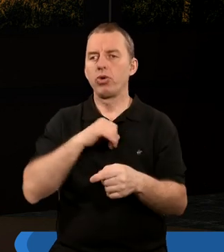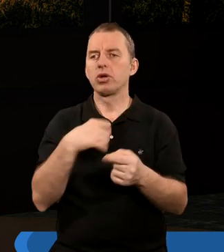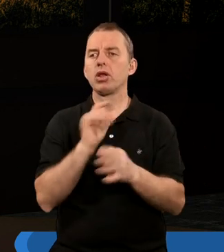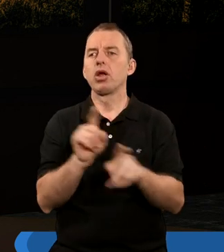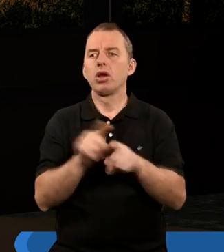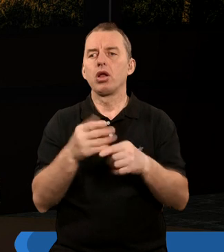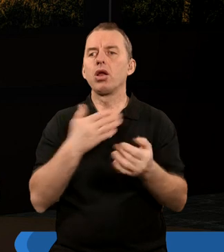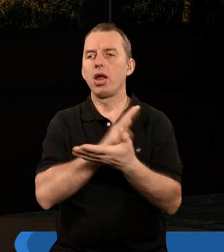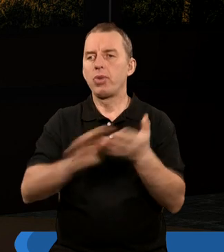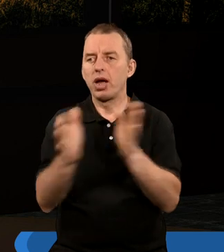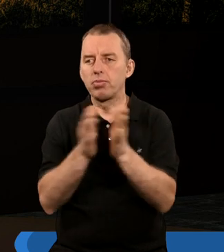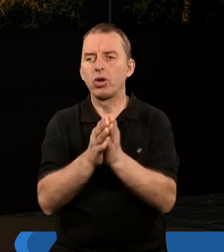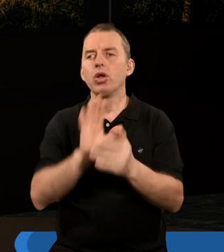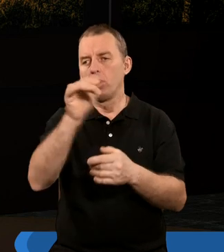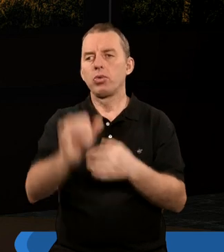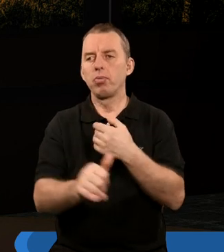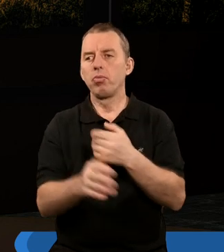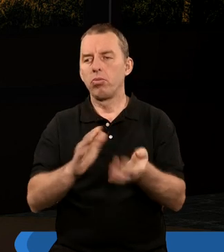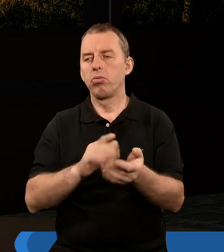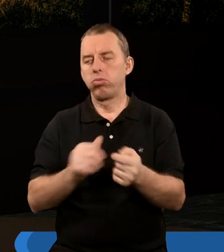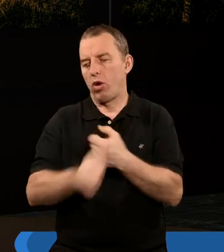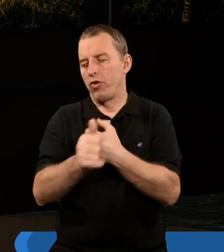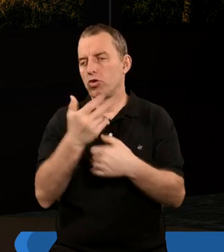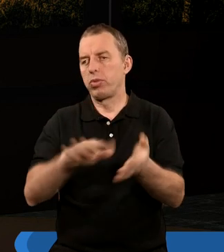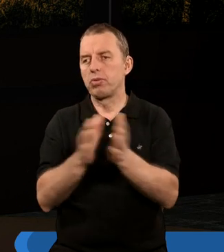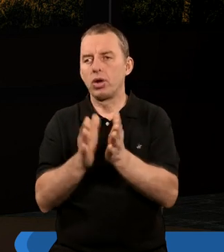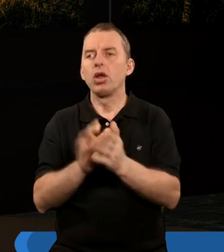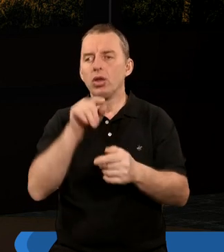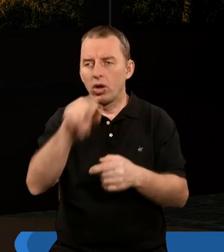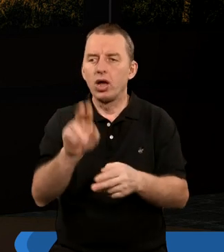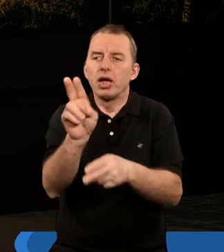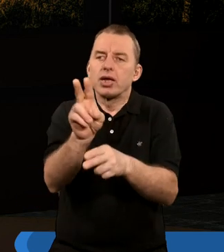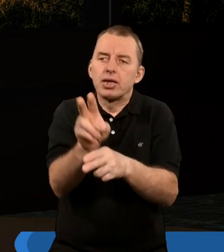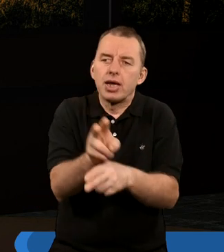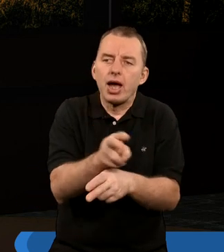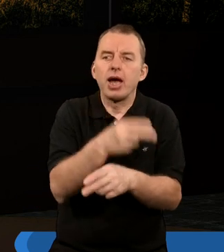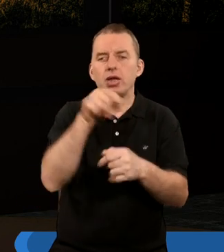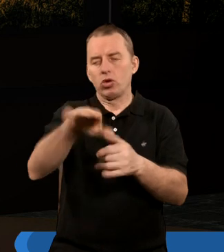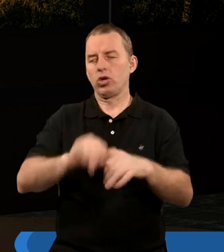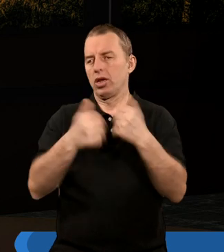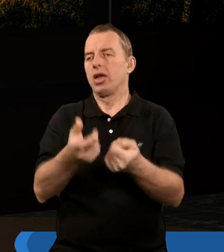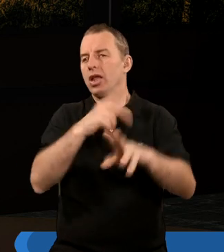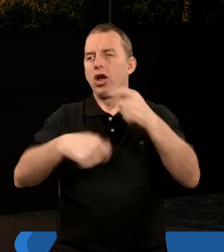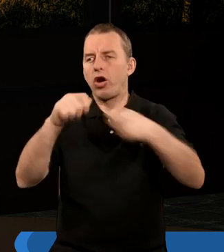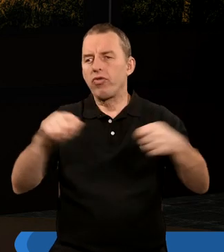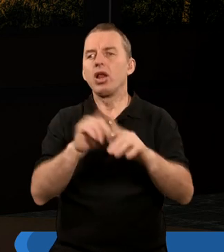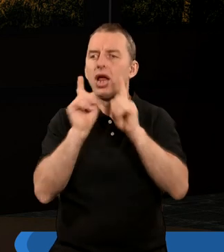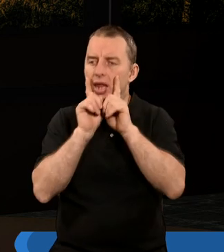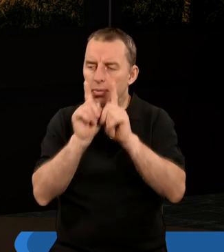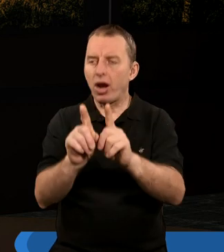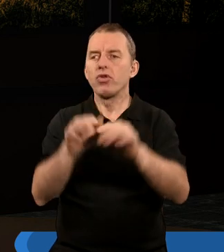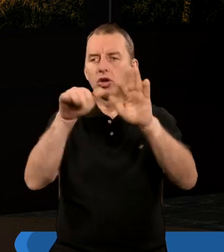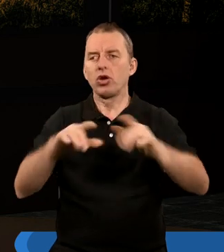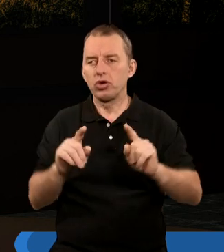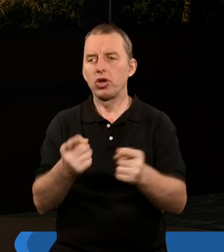ja patrzyłem na wyzbożnych, a im się dobrze powodziło. I tu jest właśnie też to, kiedy. Kiedy w ogóle to się wszystko rozwiąże? Kiedy ta prawda